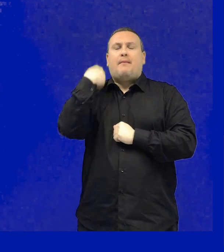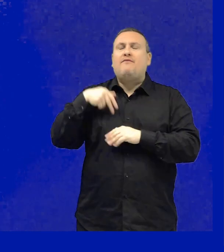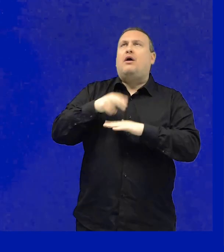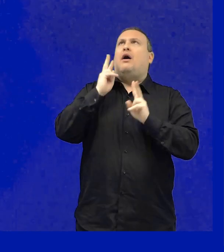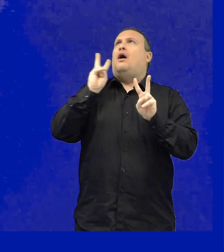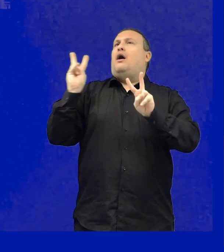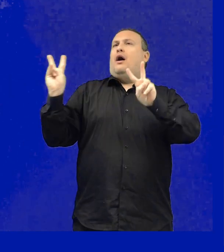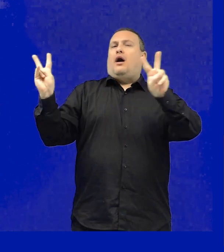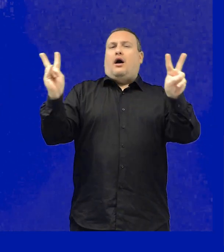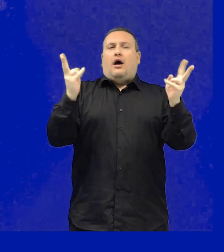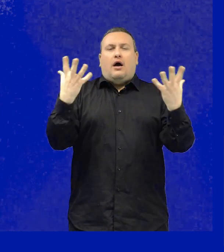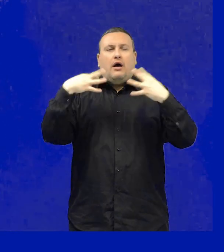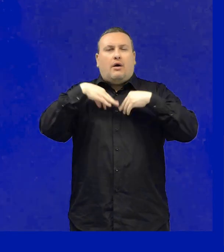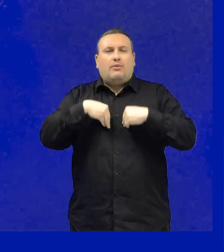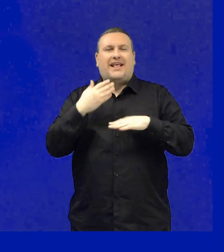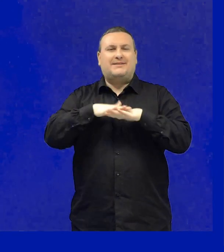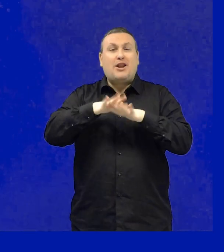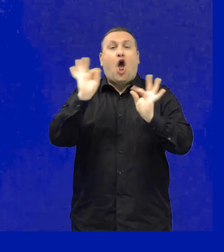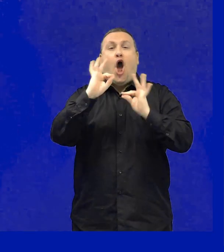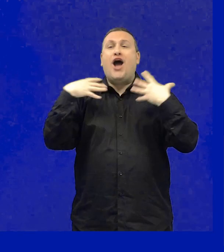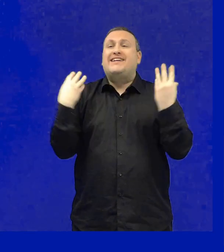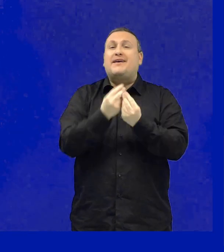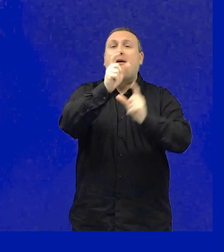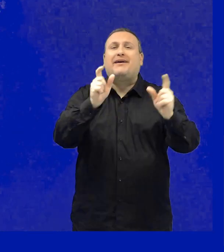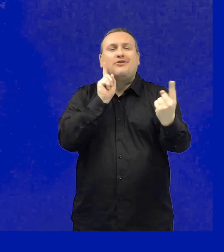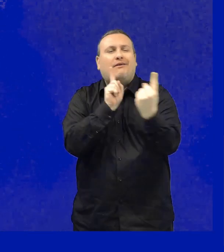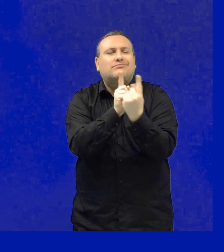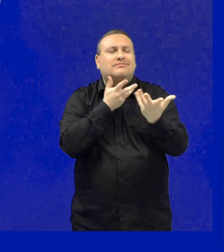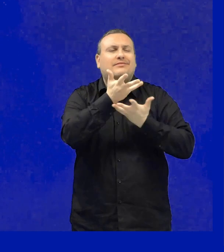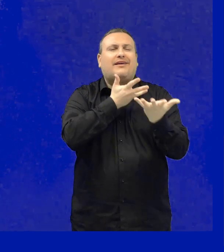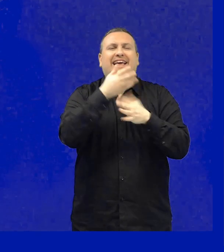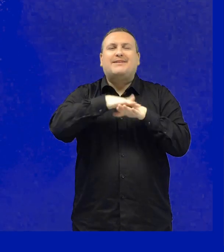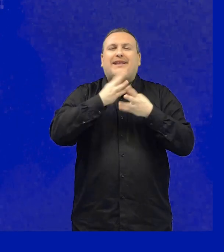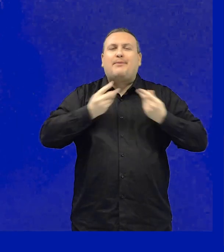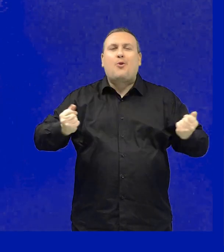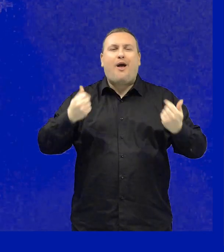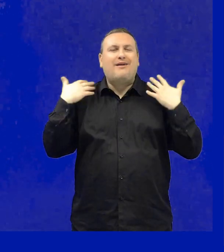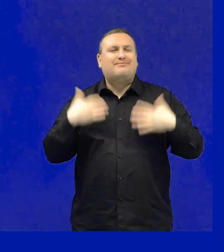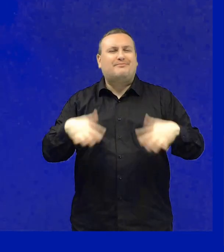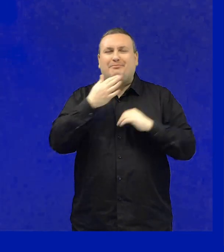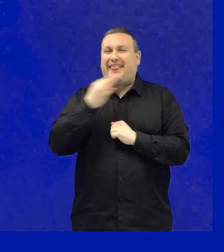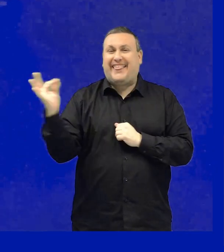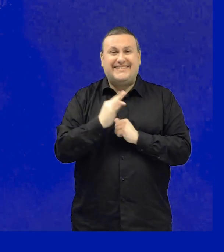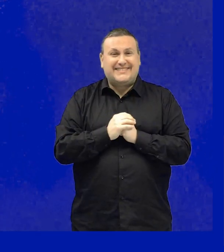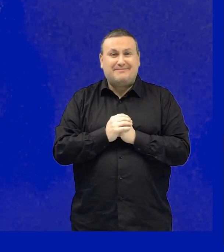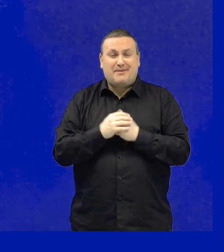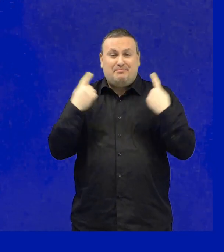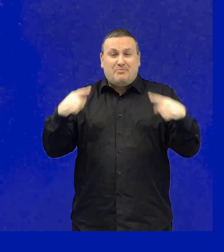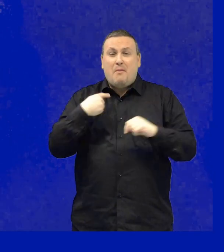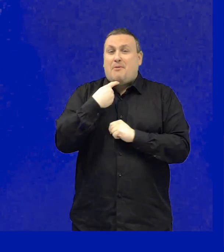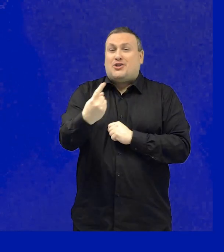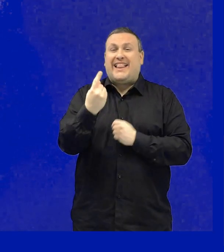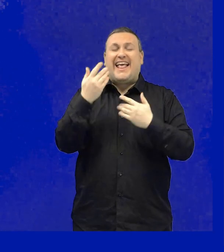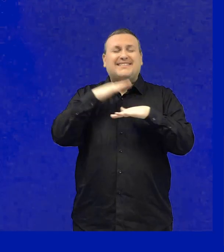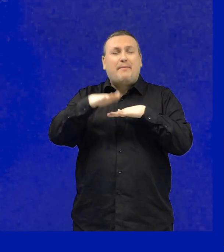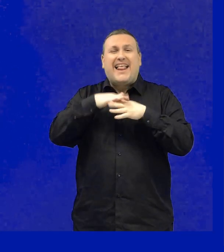prima volta e ammirare la grandezza della Basilica o avendo un'esperienza meravigliosa con alcune persone. Posso sicuramente